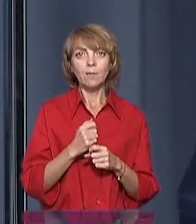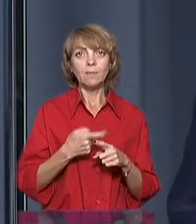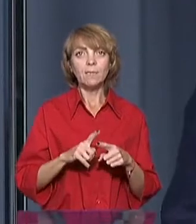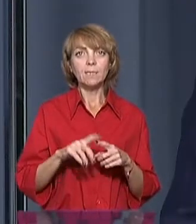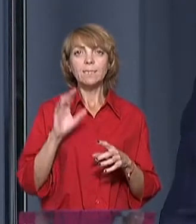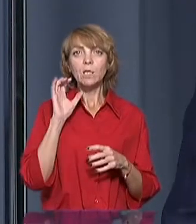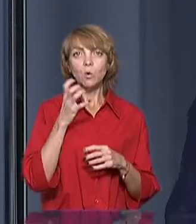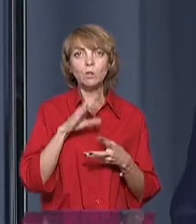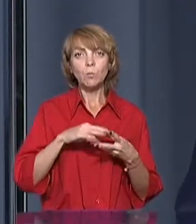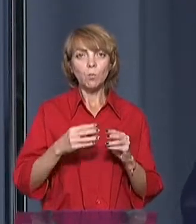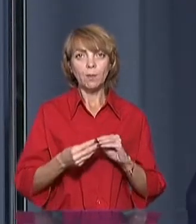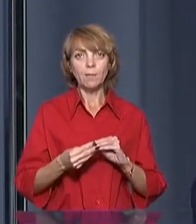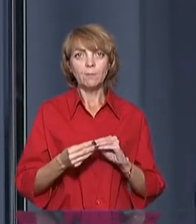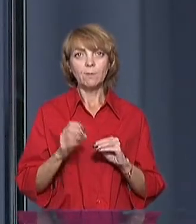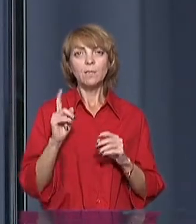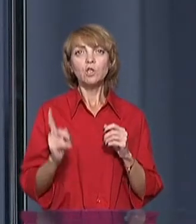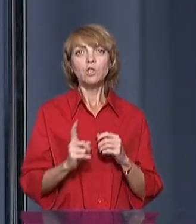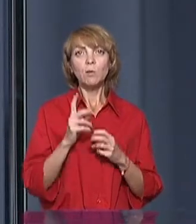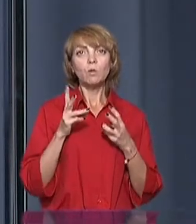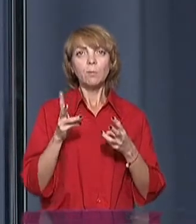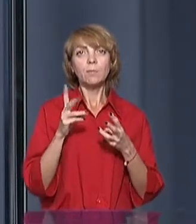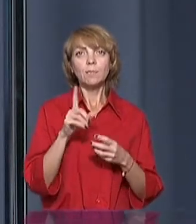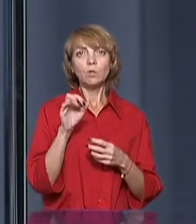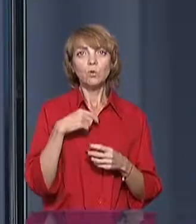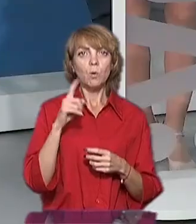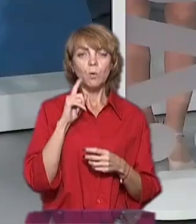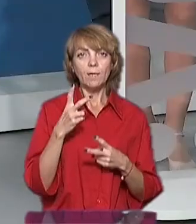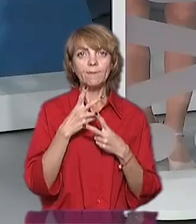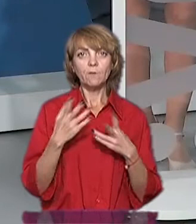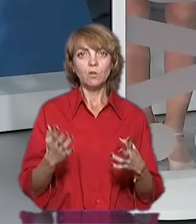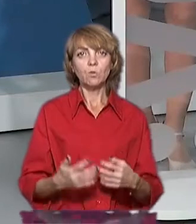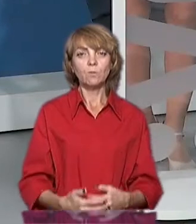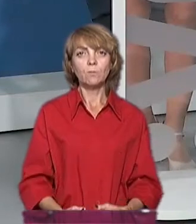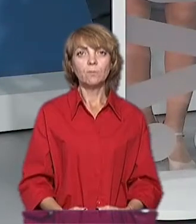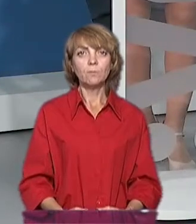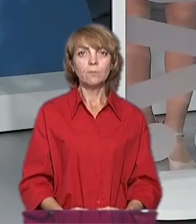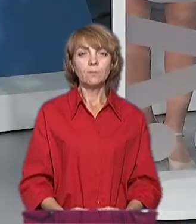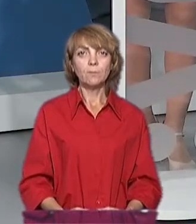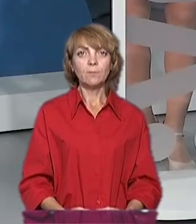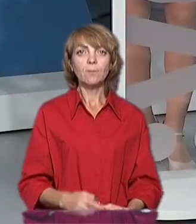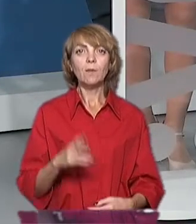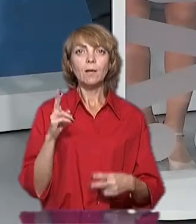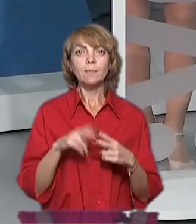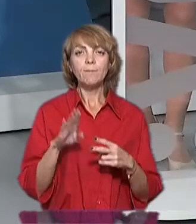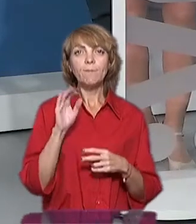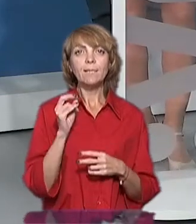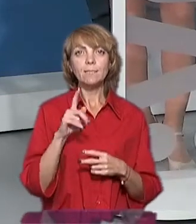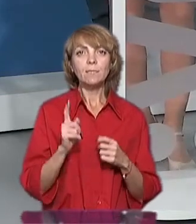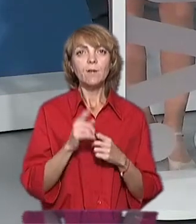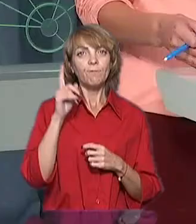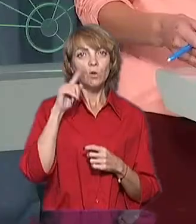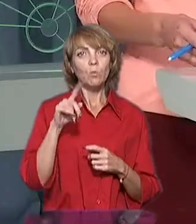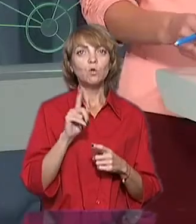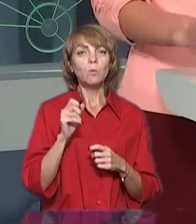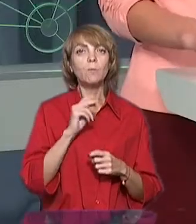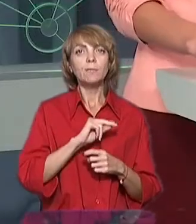серйозних проблем з початком отопительного сезону я поки не вважаю. У кінці вересня стало відомо, що